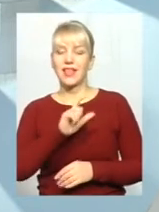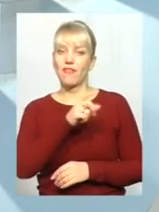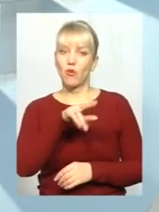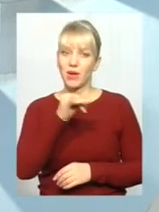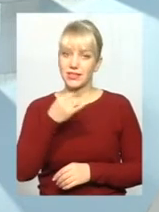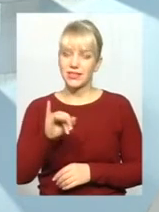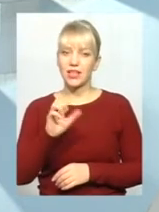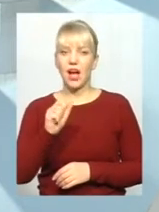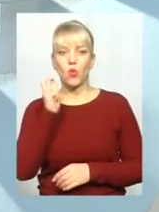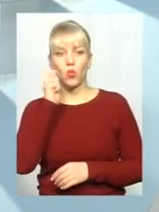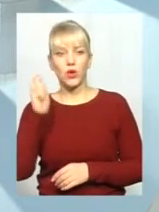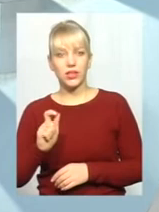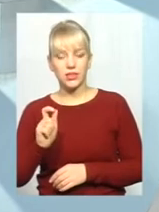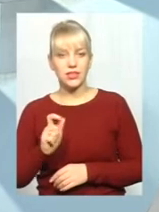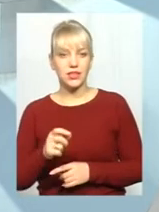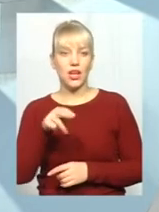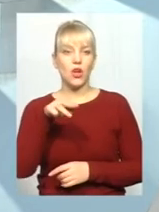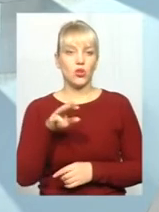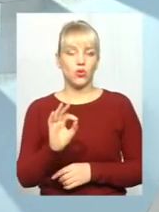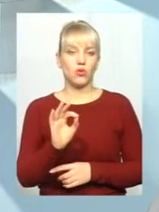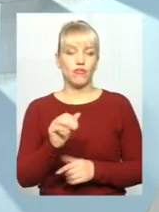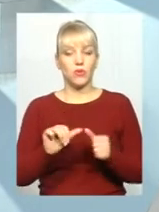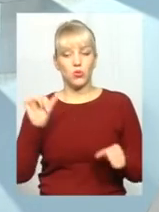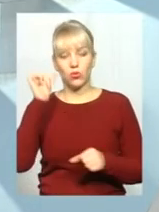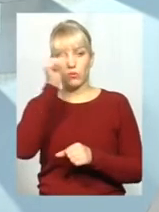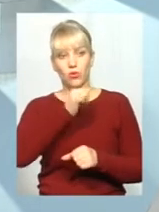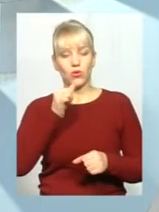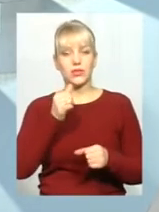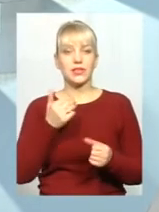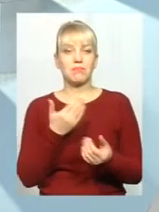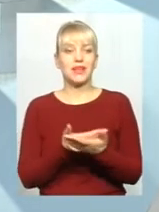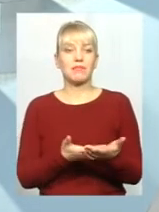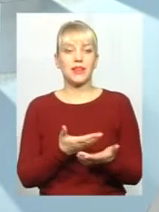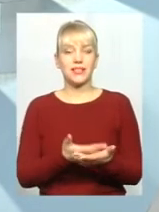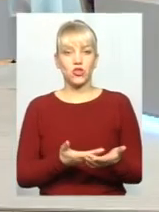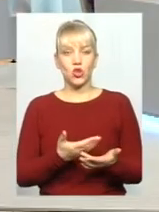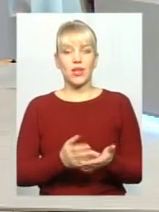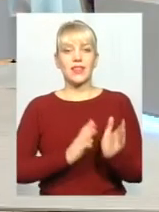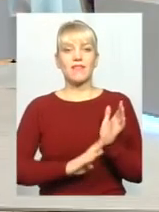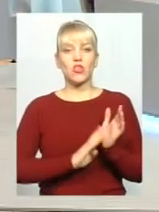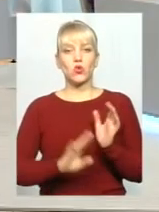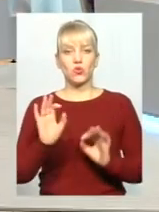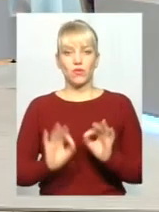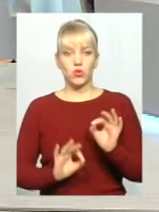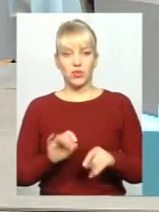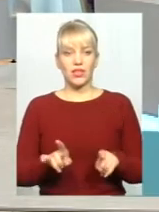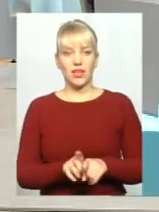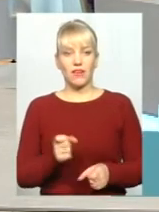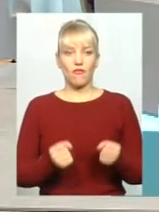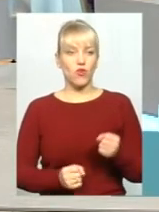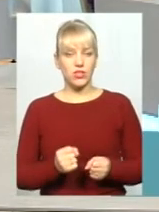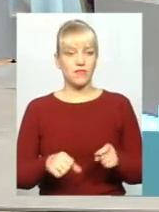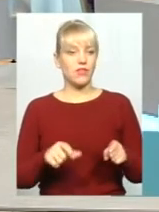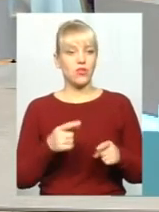а український, ну, в минулому році десь приблизно 90% таких водіїв його не